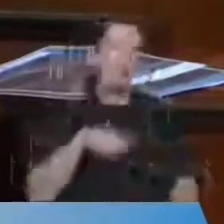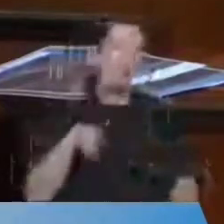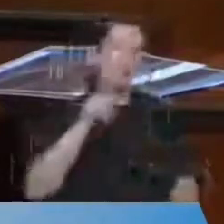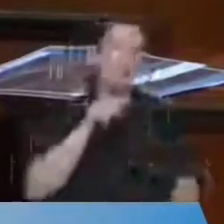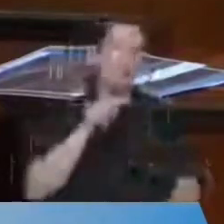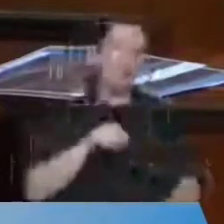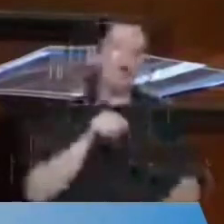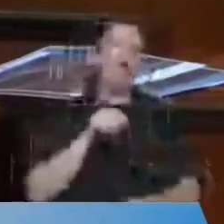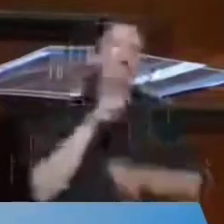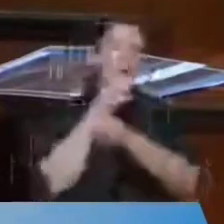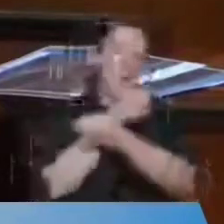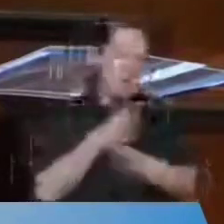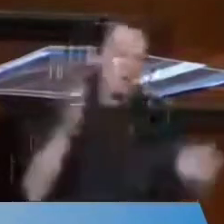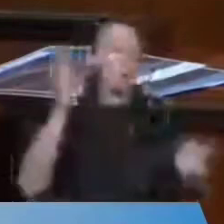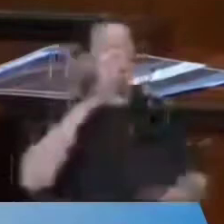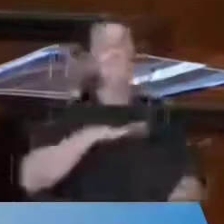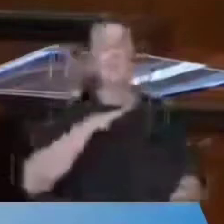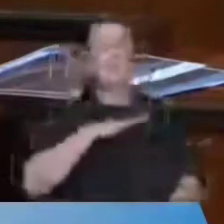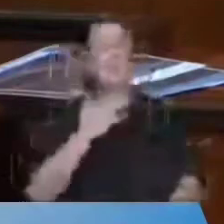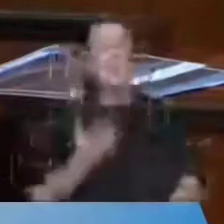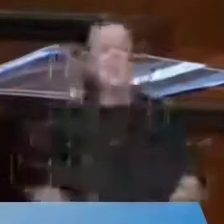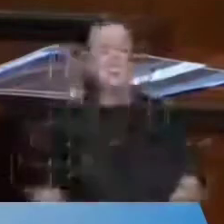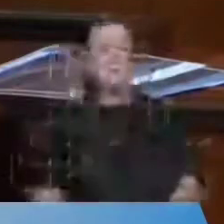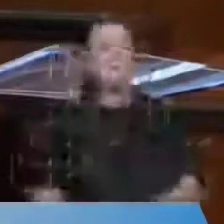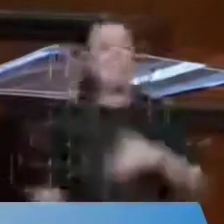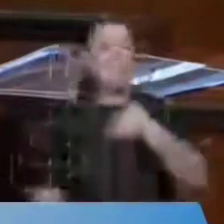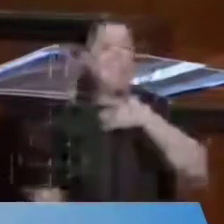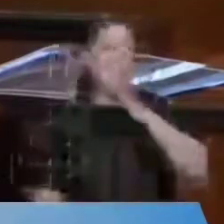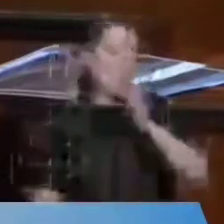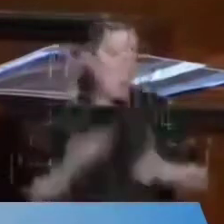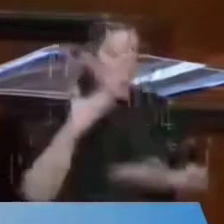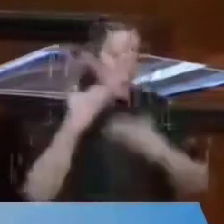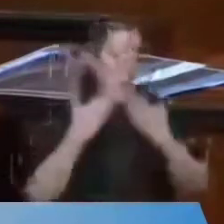buradan hatırlatmak istiyorum. Bilmem anlatabildim mi?